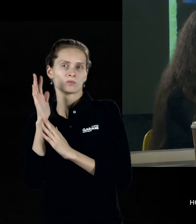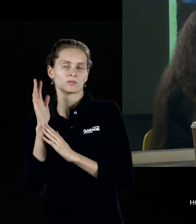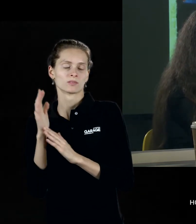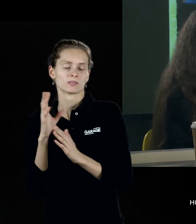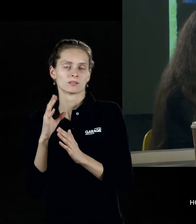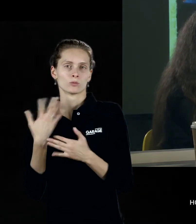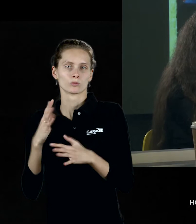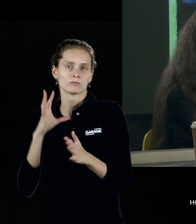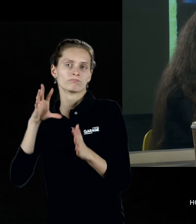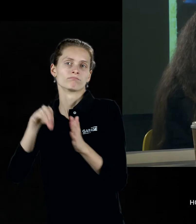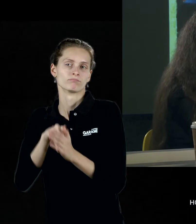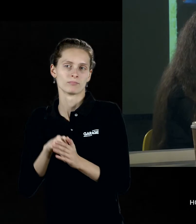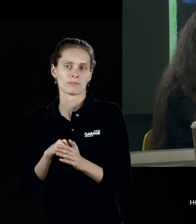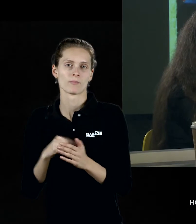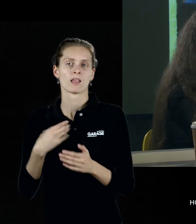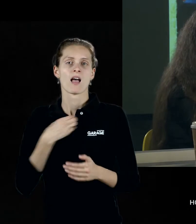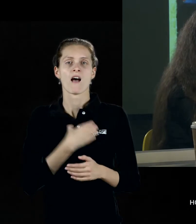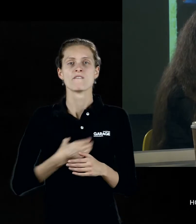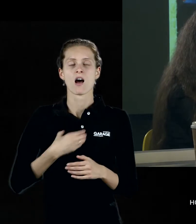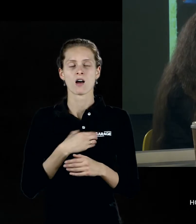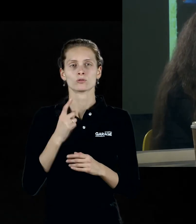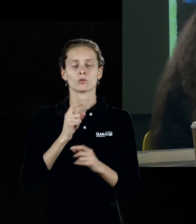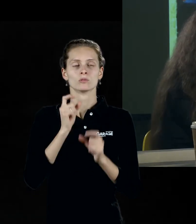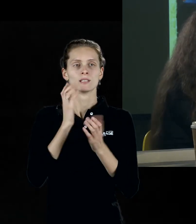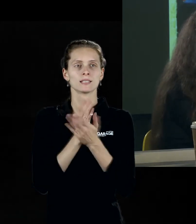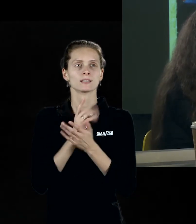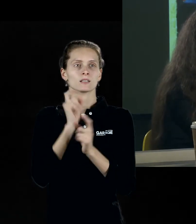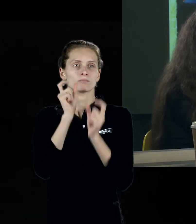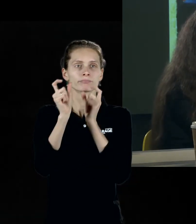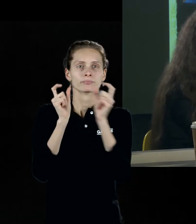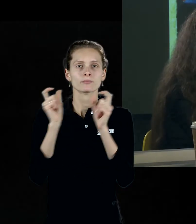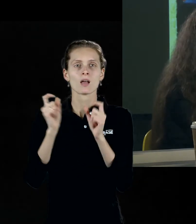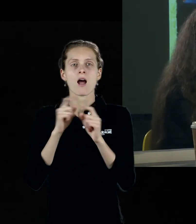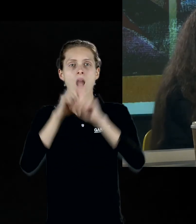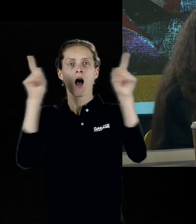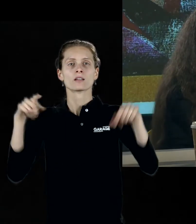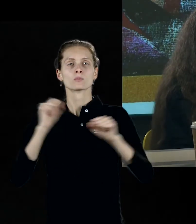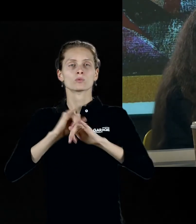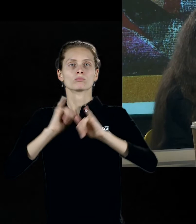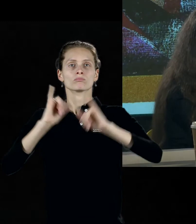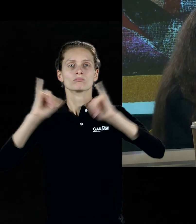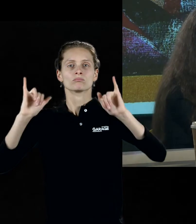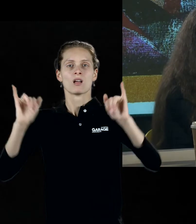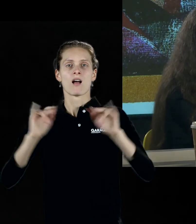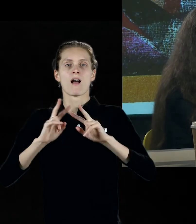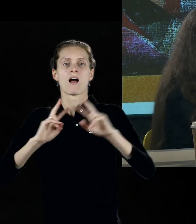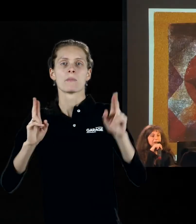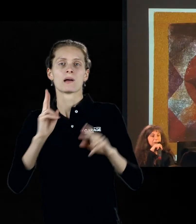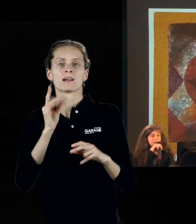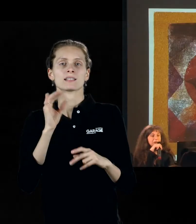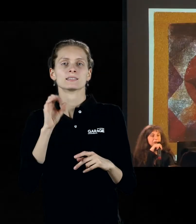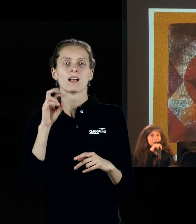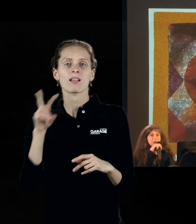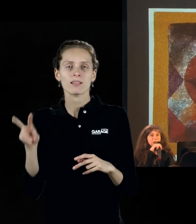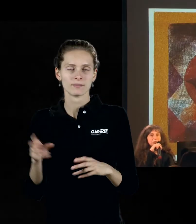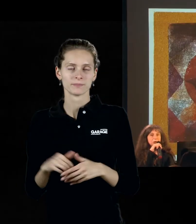Но при этом и важна такая кристаллическая структура, что картина может расти как растение, картина может расти как некий кристалл. И